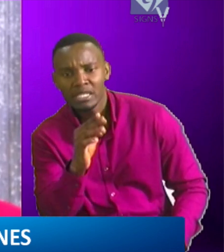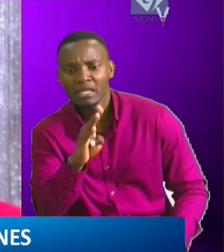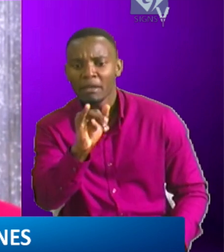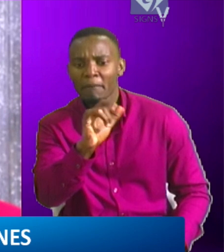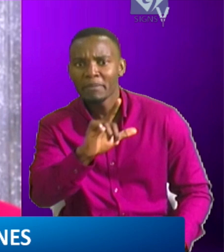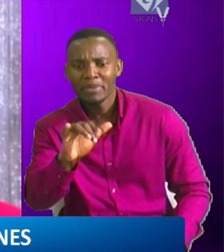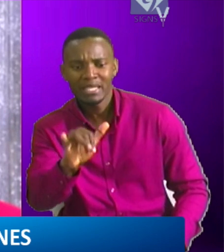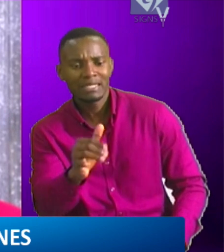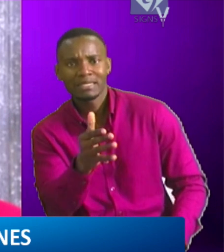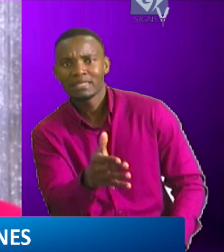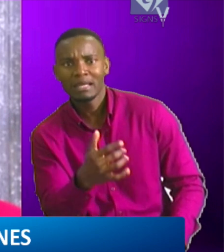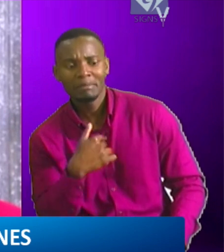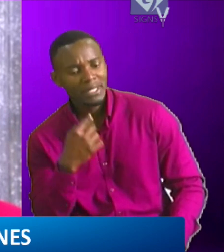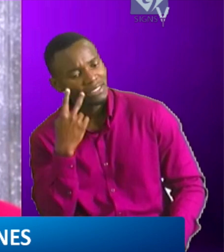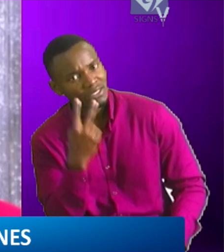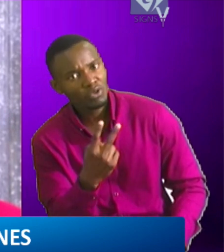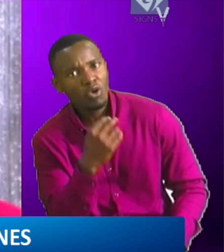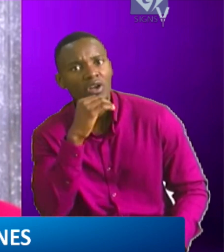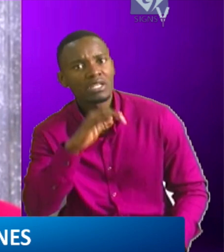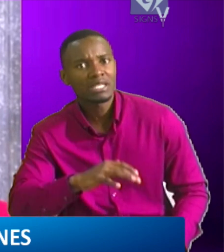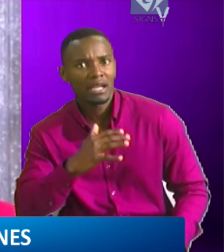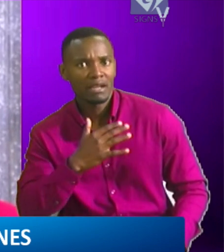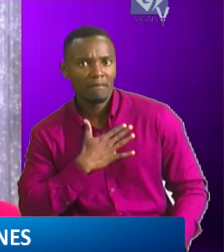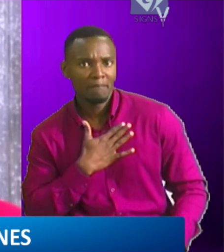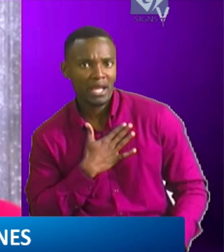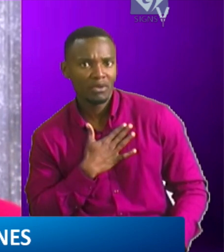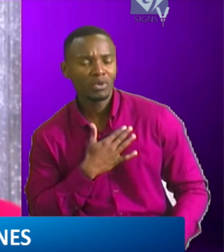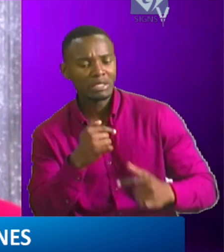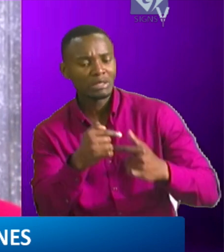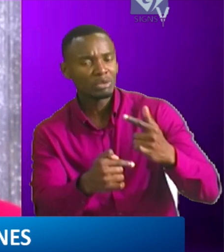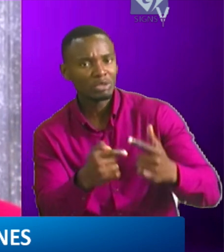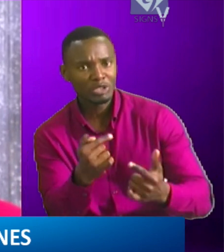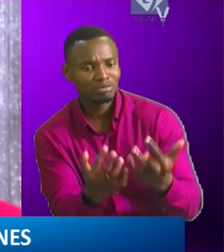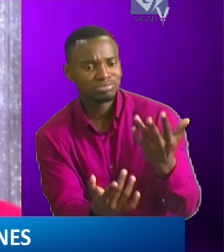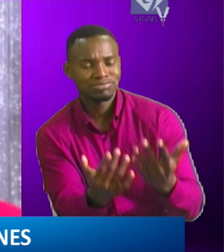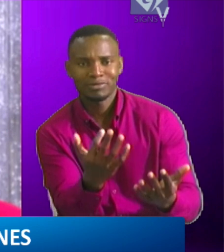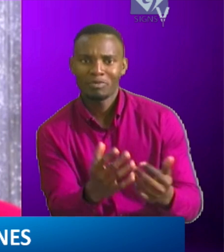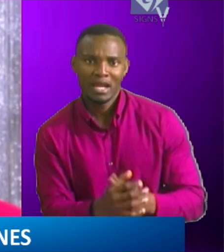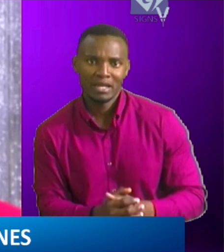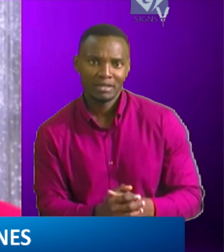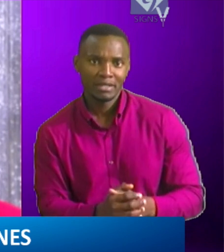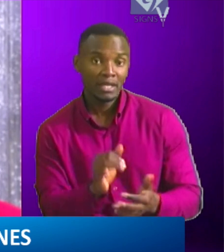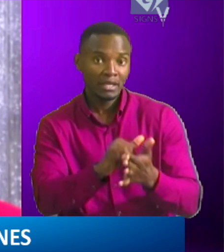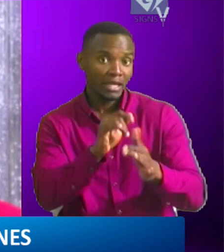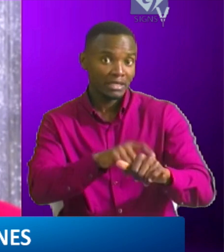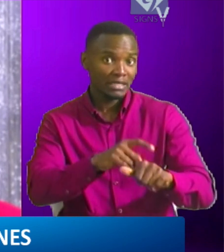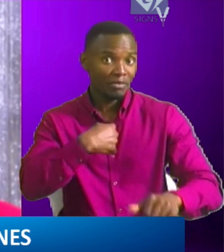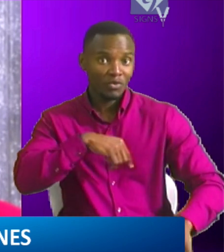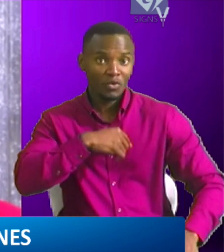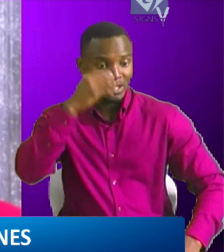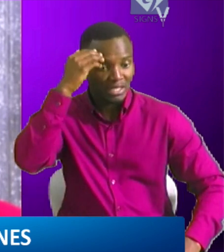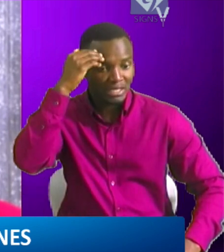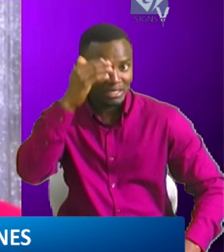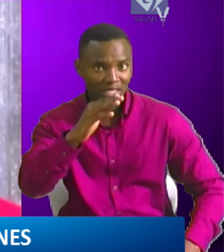wa kiendelea kuchomeka na likuwa melalia wengine. Wakati huu watu kuwa tumejua ya kwamba hamechomeka na